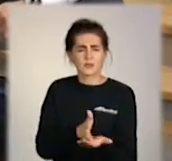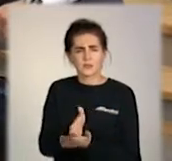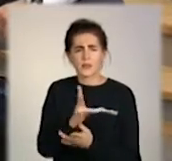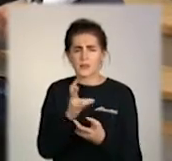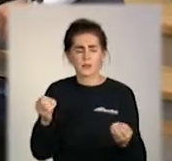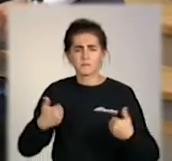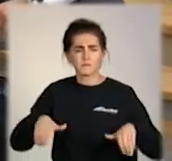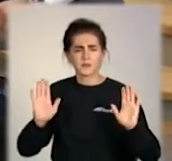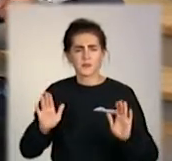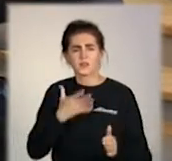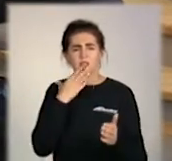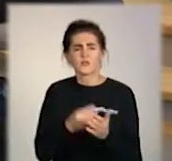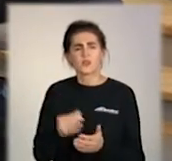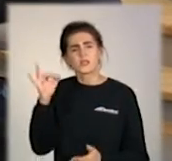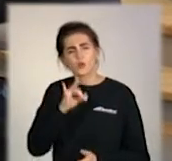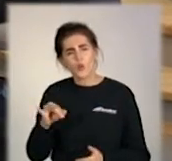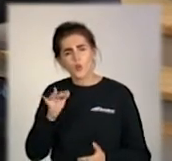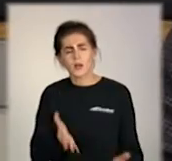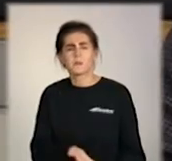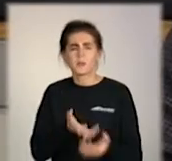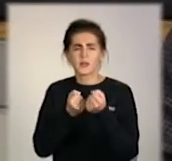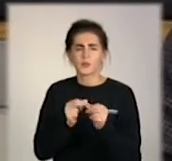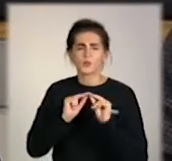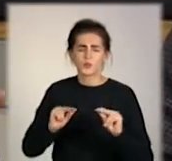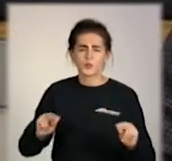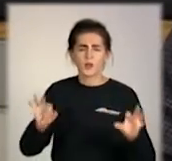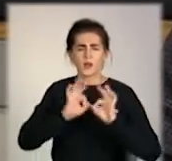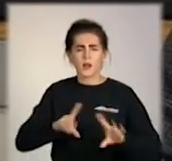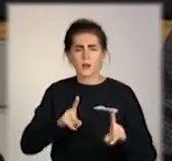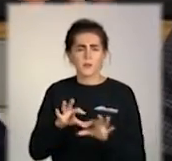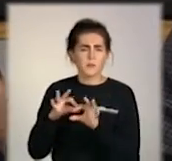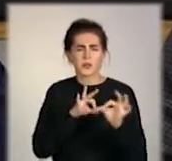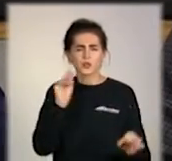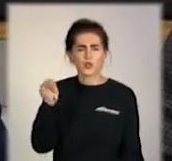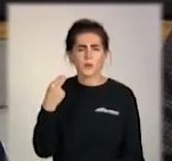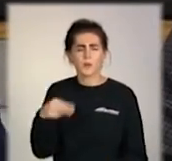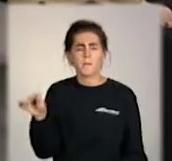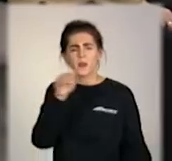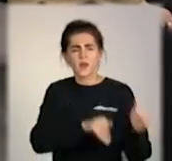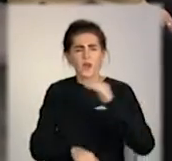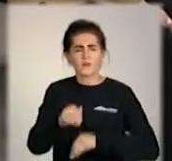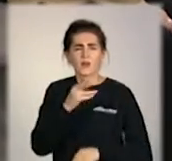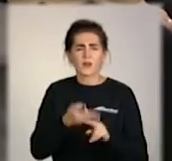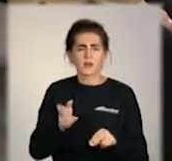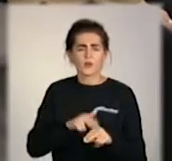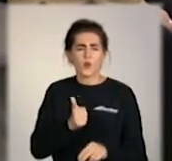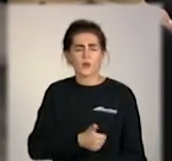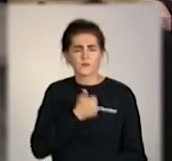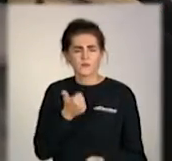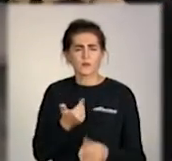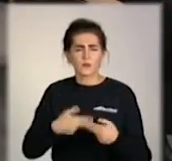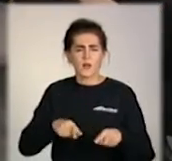Розповісти свою історію та підтримати вчителів вирішив паралімпійський чемпіон сплавання та почесний житель Маріуполя